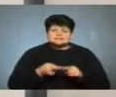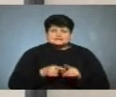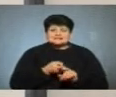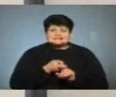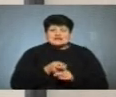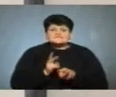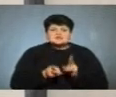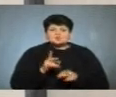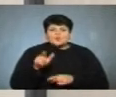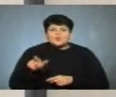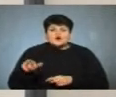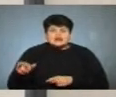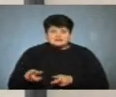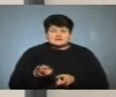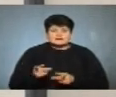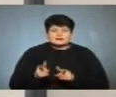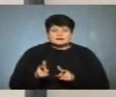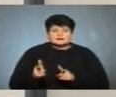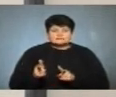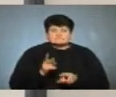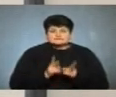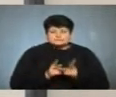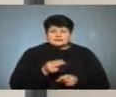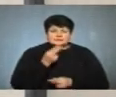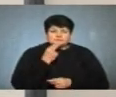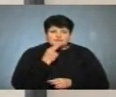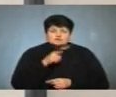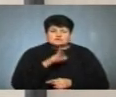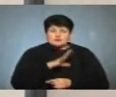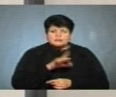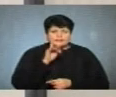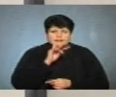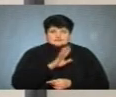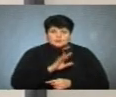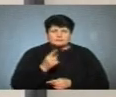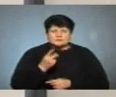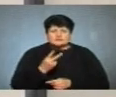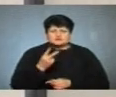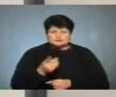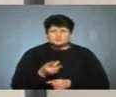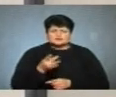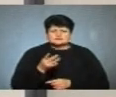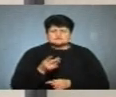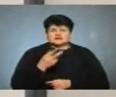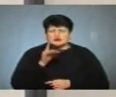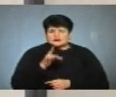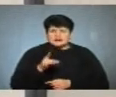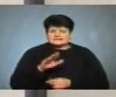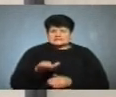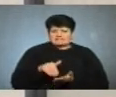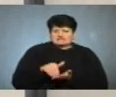кухарів, які готували їжу. Якщо вона була не смачною, один раз, другий раз зрозуміли, що діти